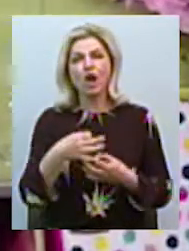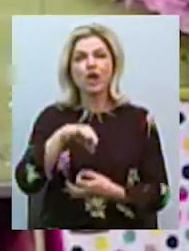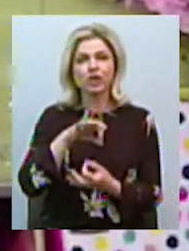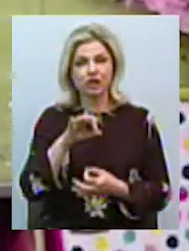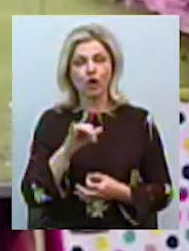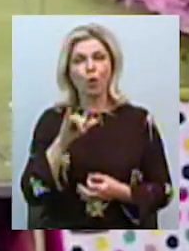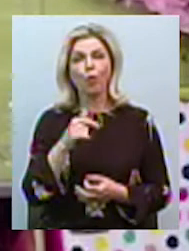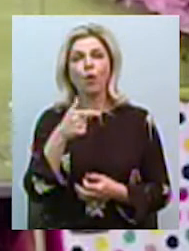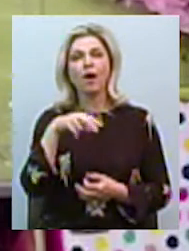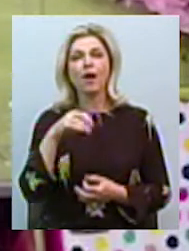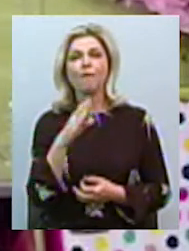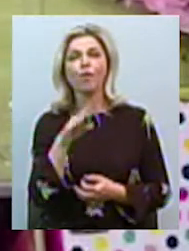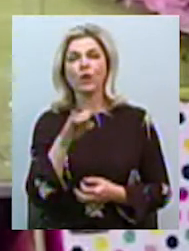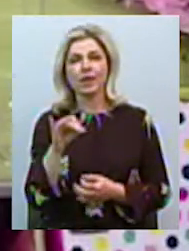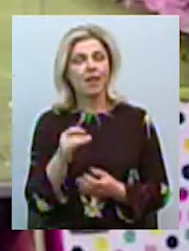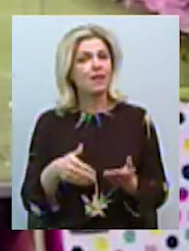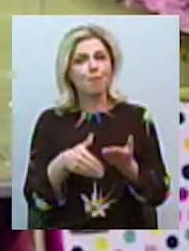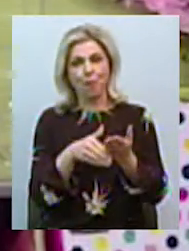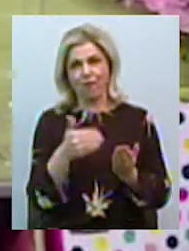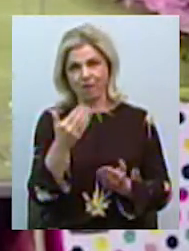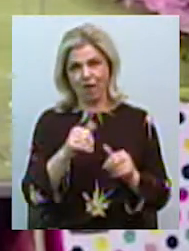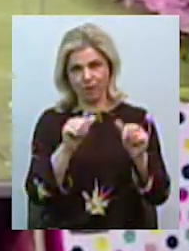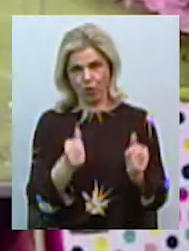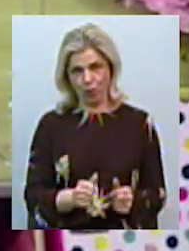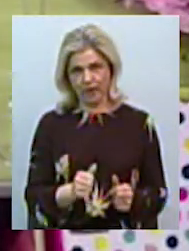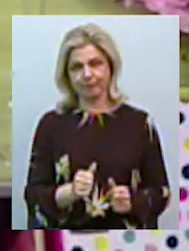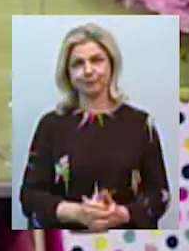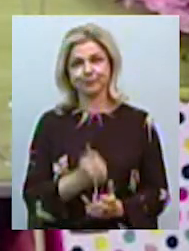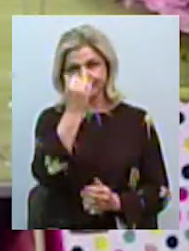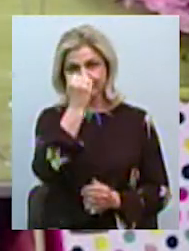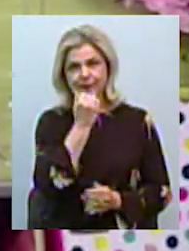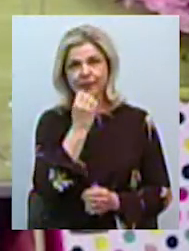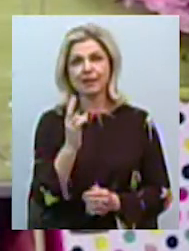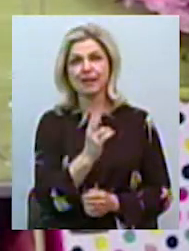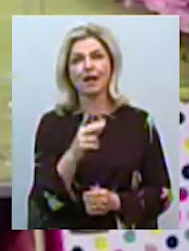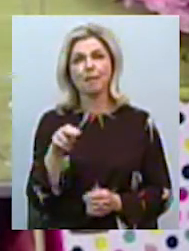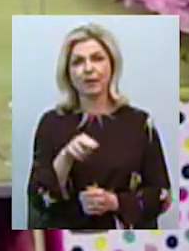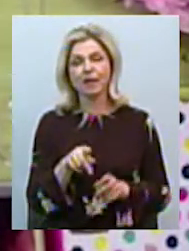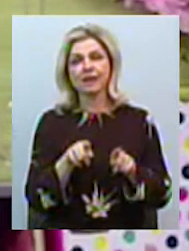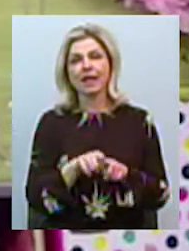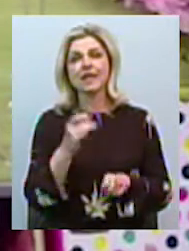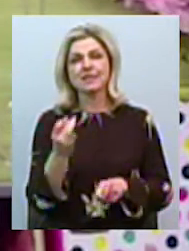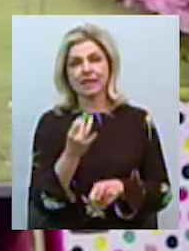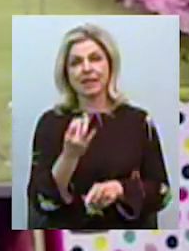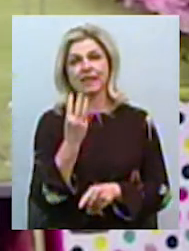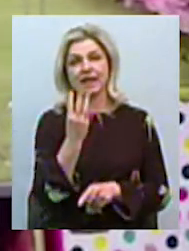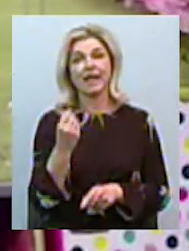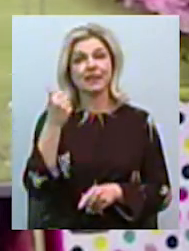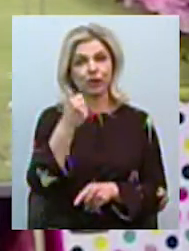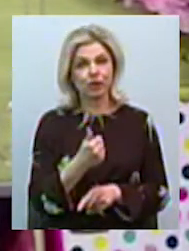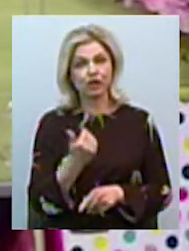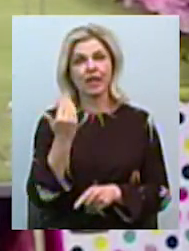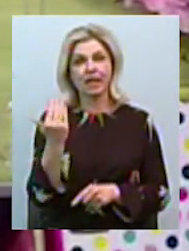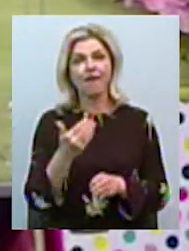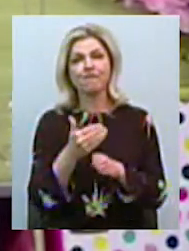допоможуть вашій фігурі і компенсації. Дякую Наталі Петрівні за такі цікаві три тижні та за її